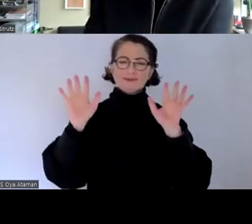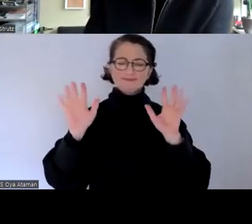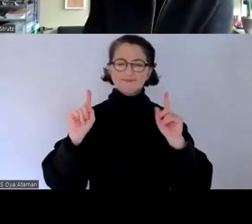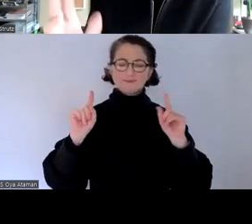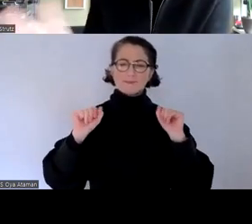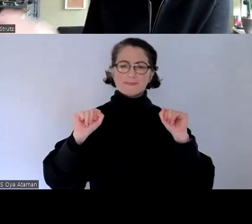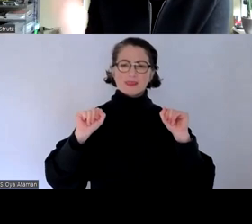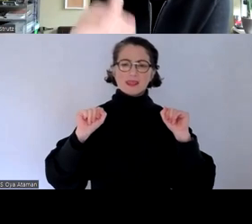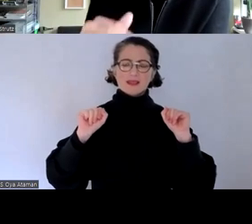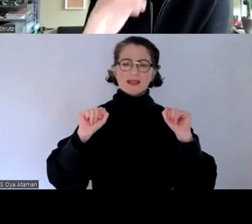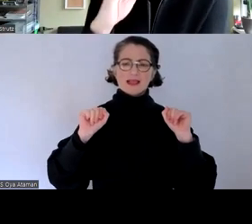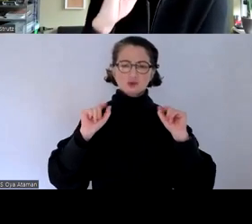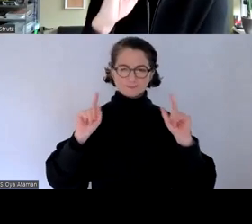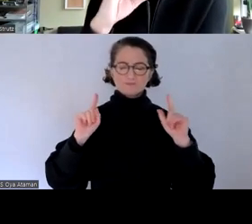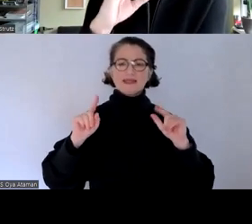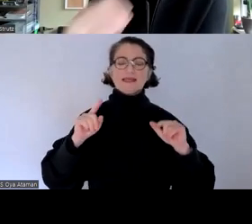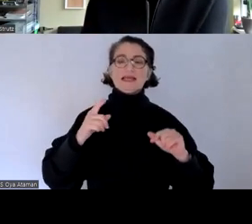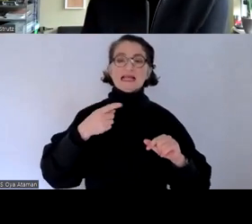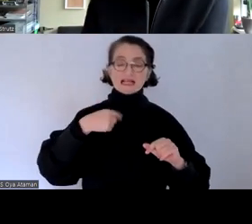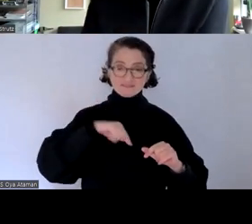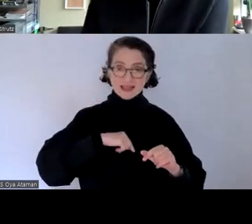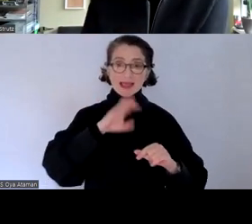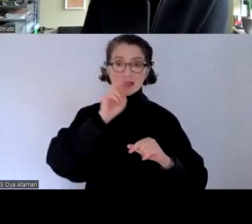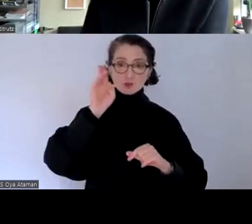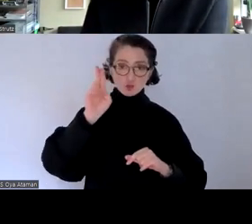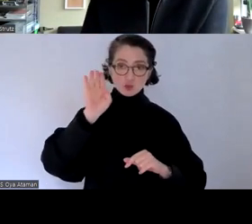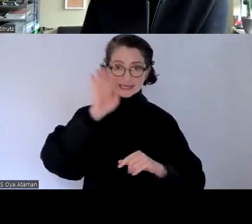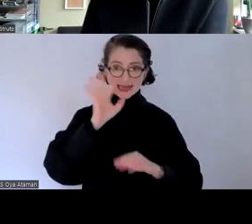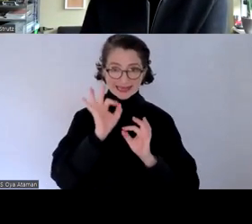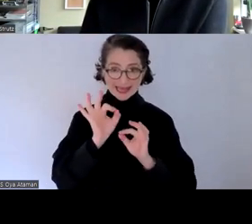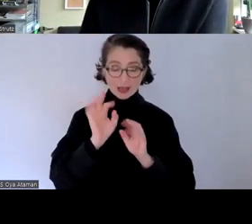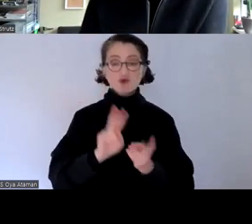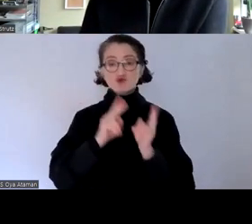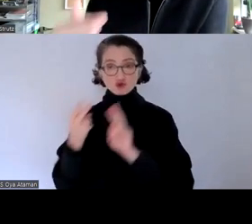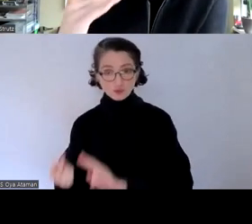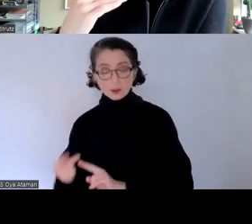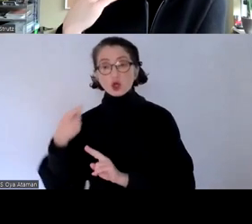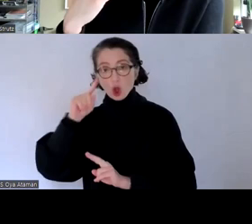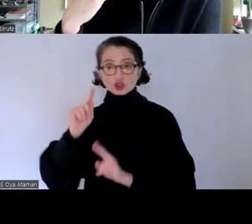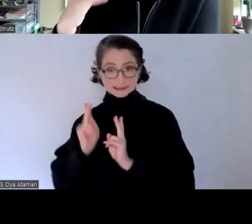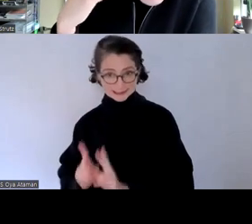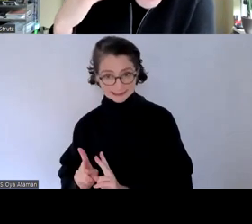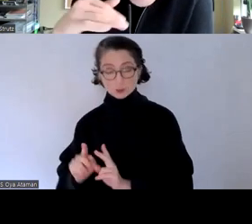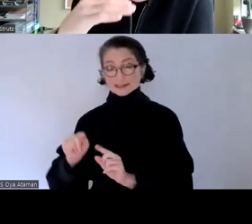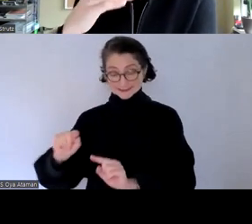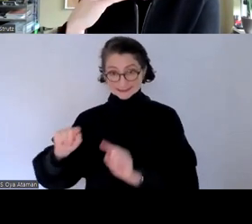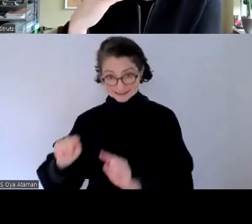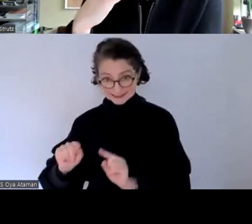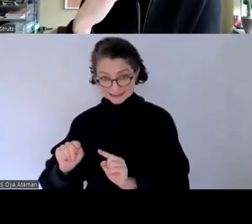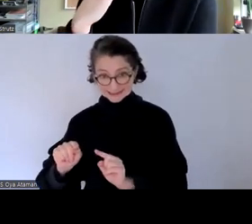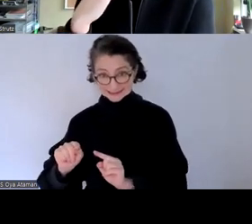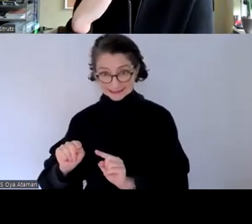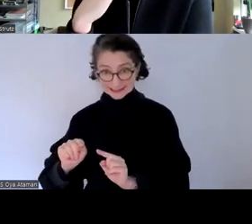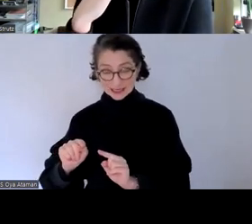verhaspelt genau also wir übersetzen in deutsches recht und wir übertragen das ganze eben jetzt dann auf für deutschland